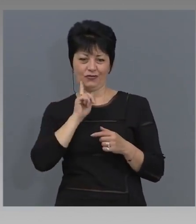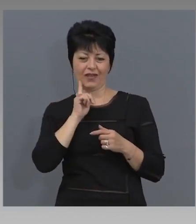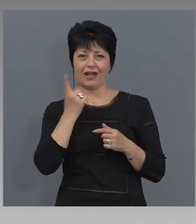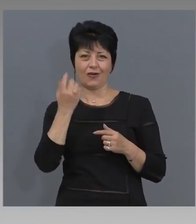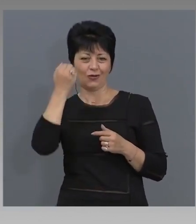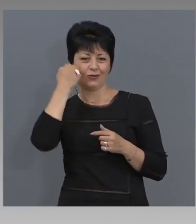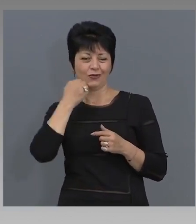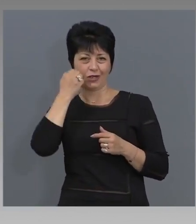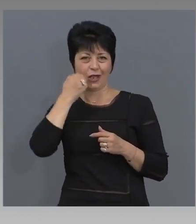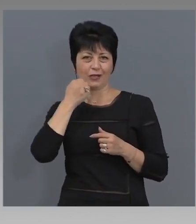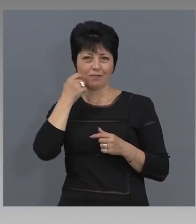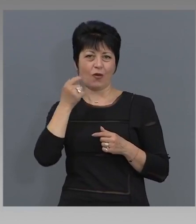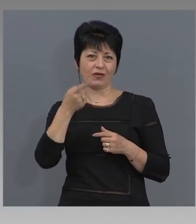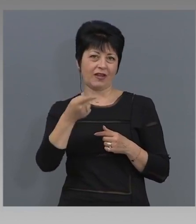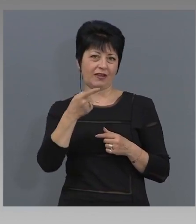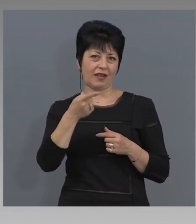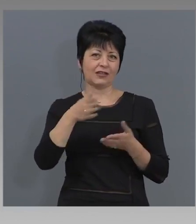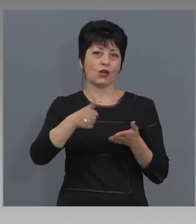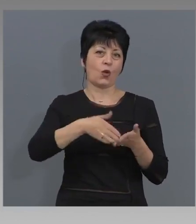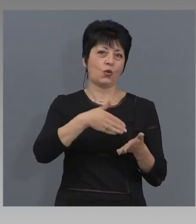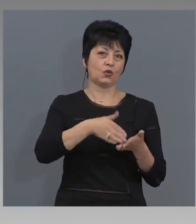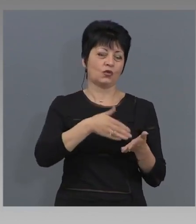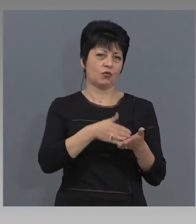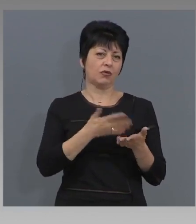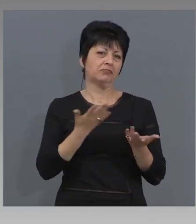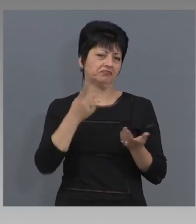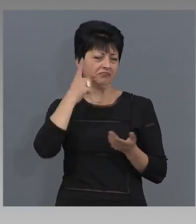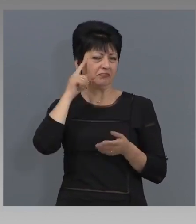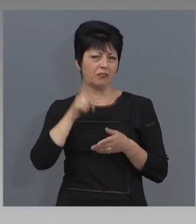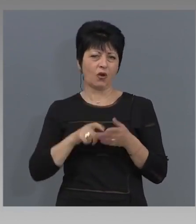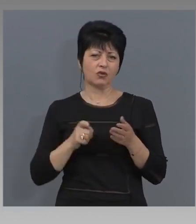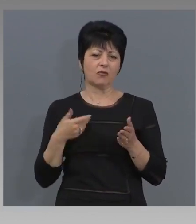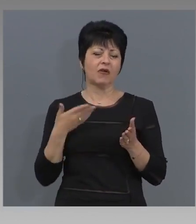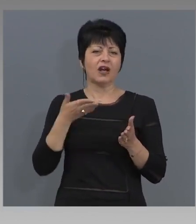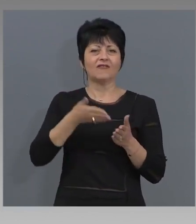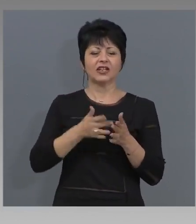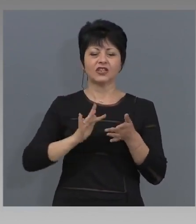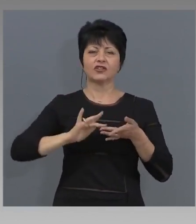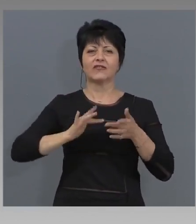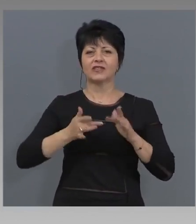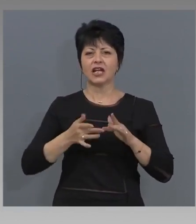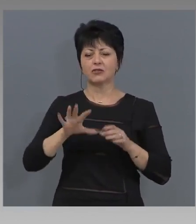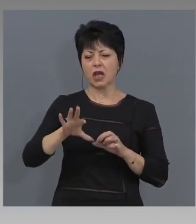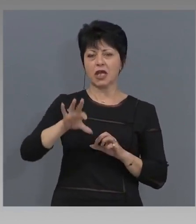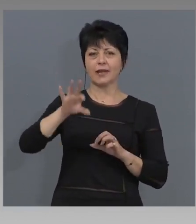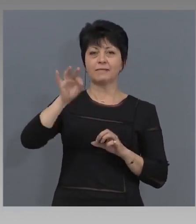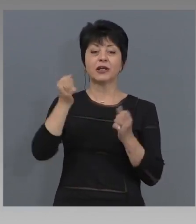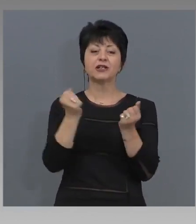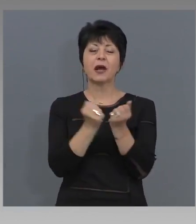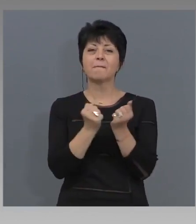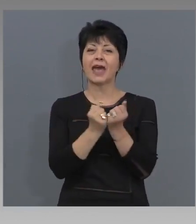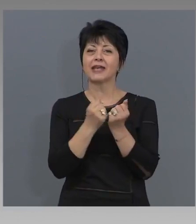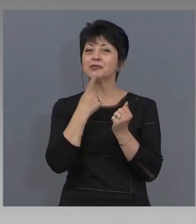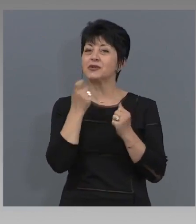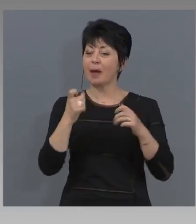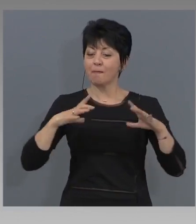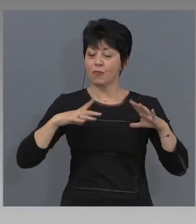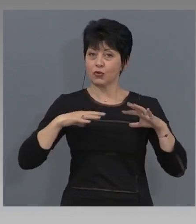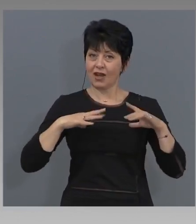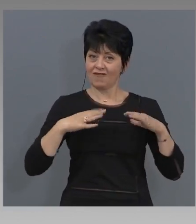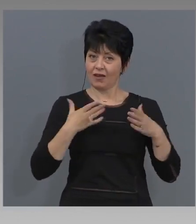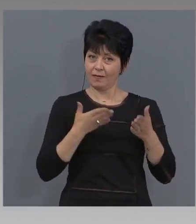услуга. Много е просто. Просто влизаш в сайта, избираш си мястото, където искаш да почиваш, но има допълнителна